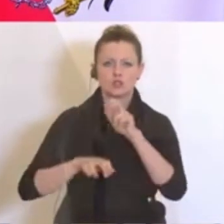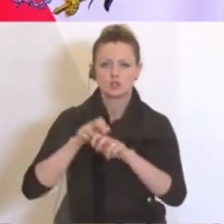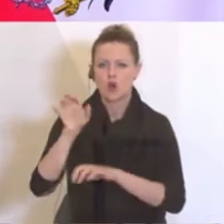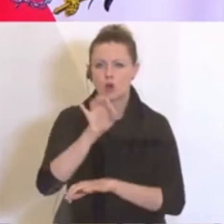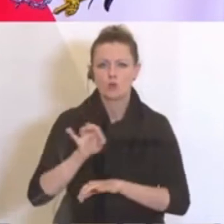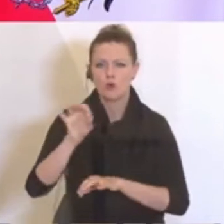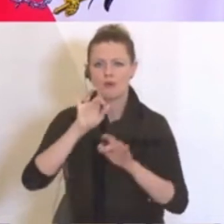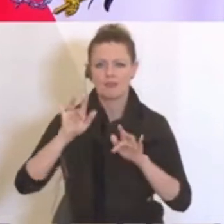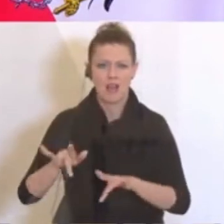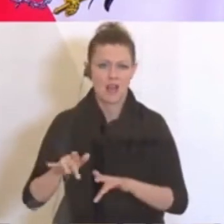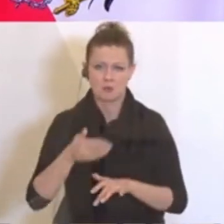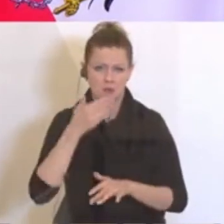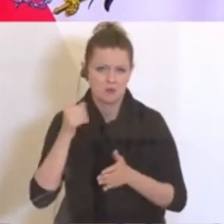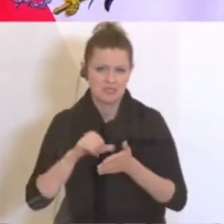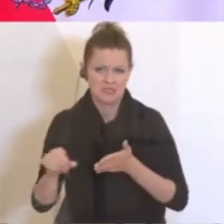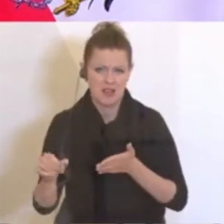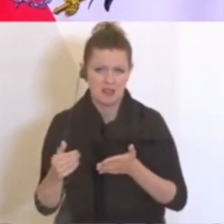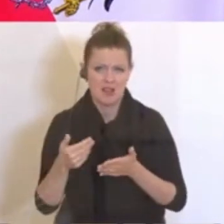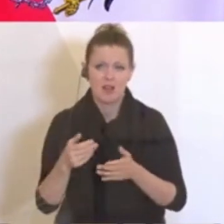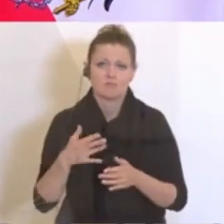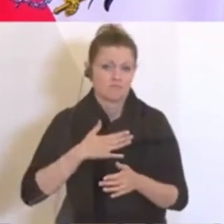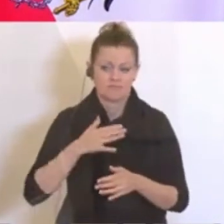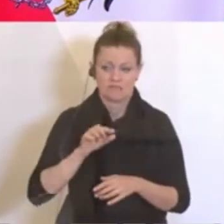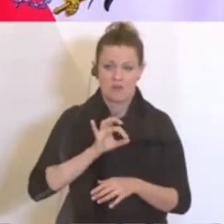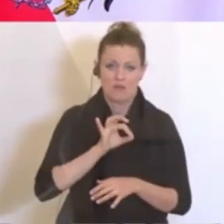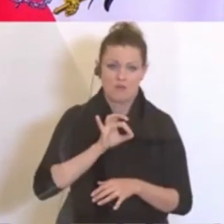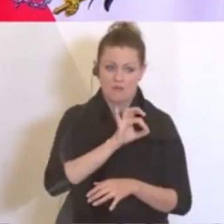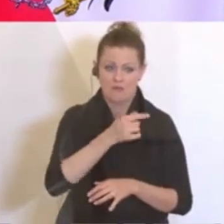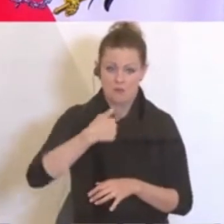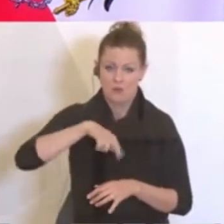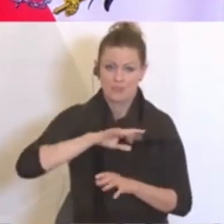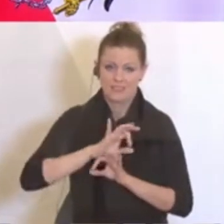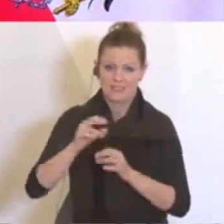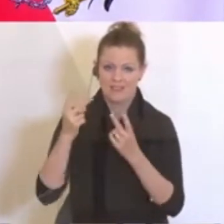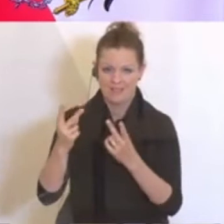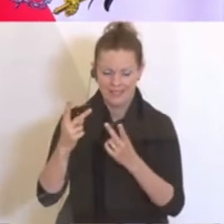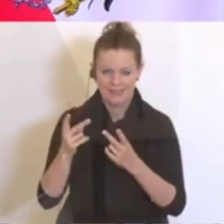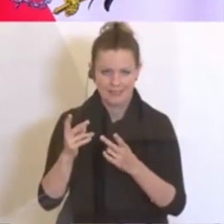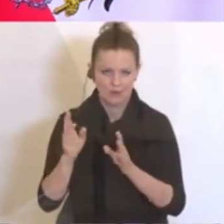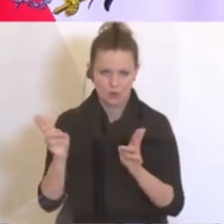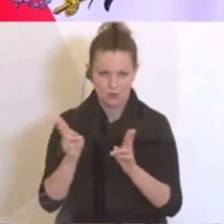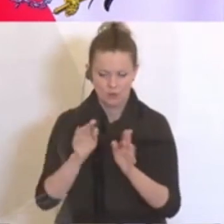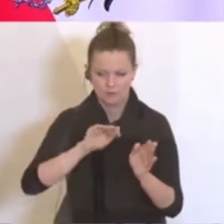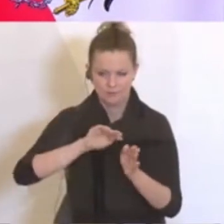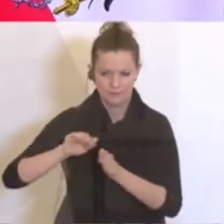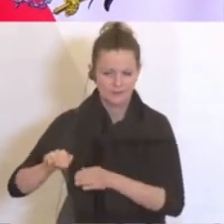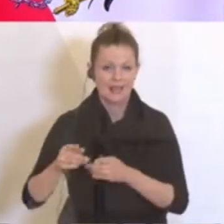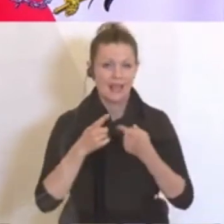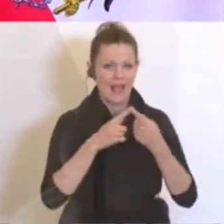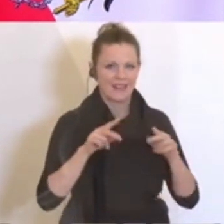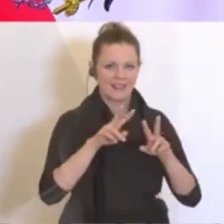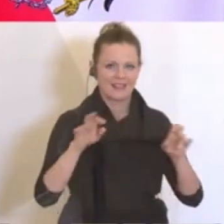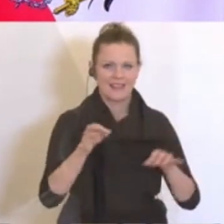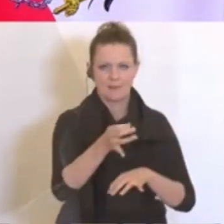eben auch keine Steuern und die sind uns ja auch ganz wichtig, wie wir hier gemeinsam angekündigt haben, also das dazu. Zu der anderen